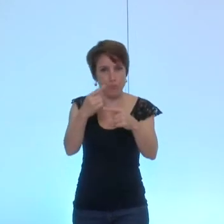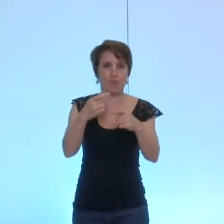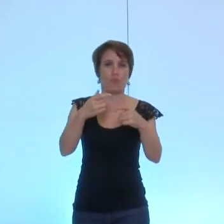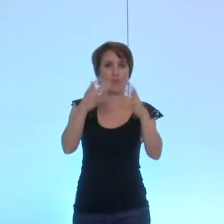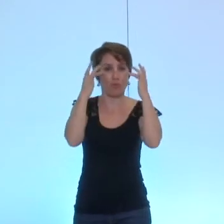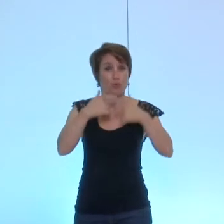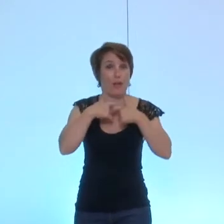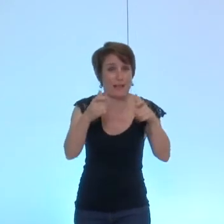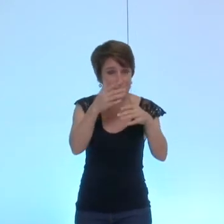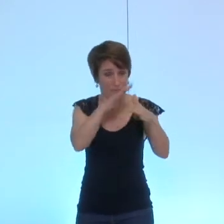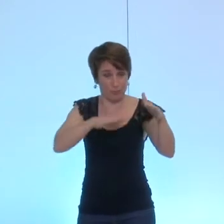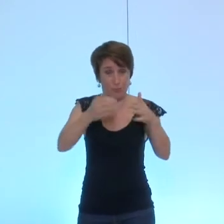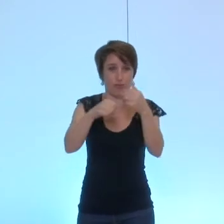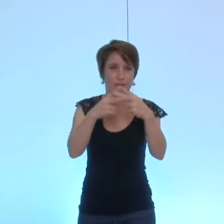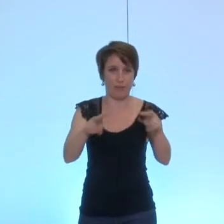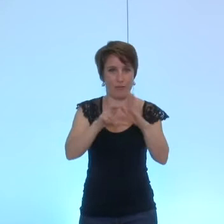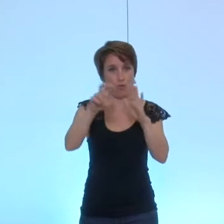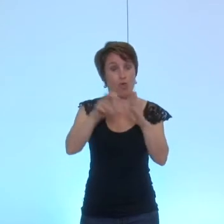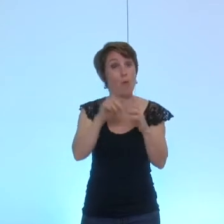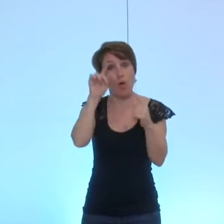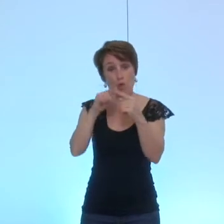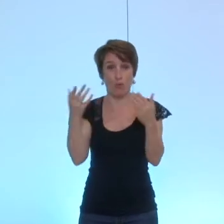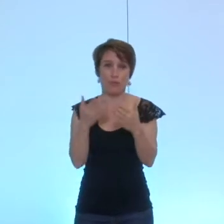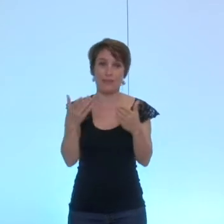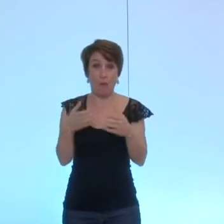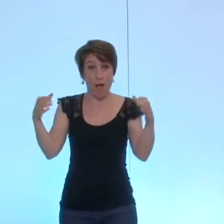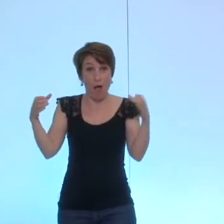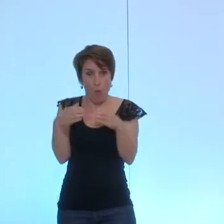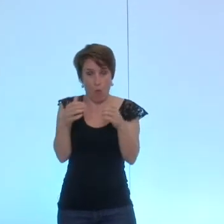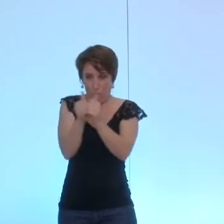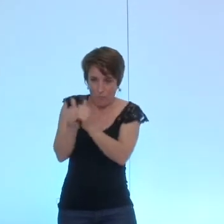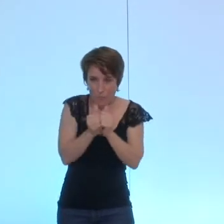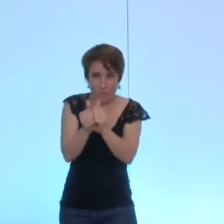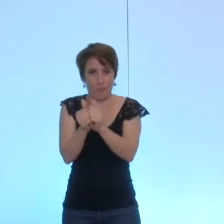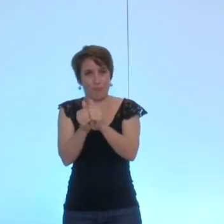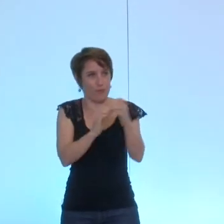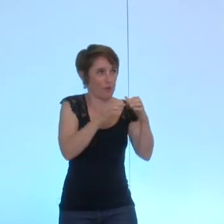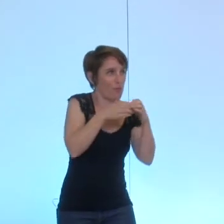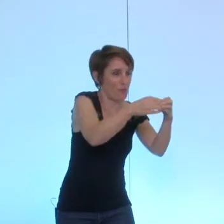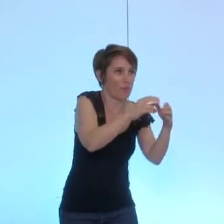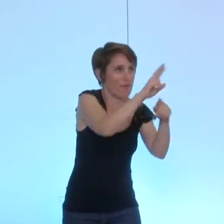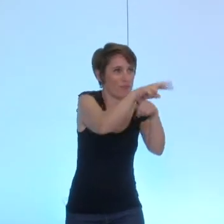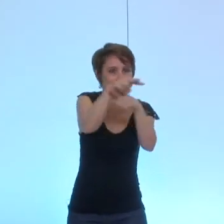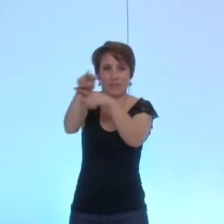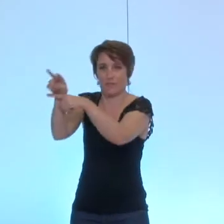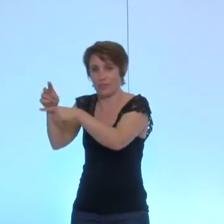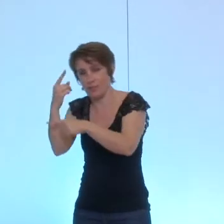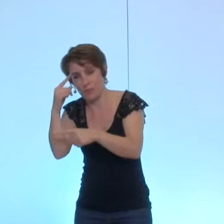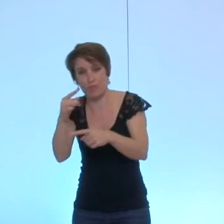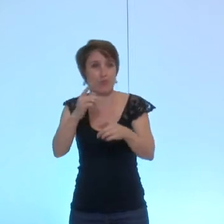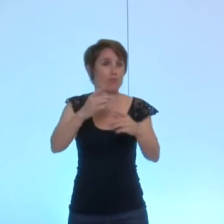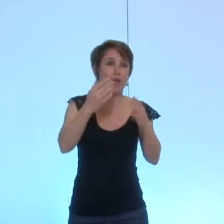à favoriser la découverte culturelle en groupe avec un pass culture accessible à tous les grenoblois et donnant accès à des manifestations